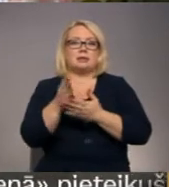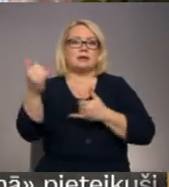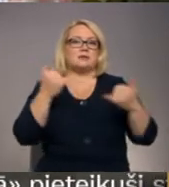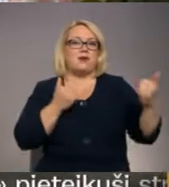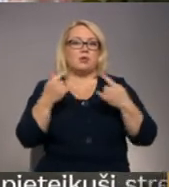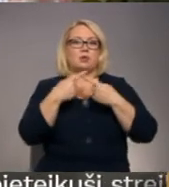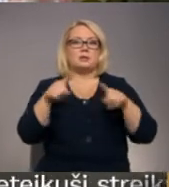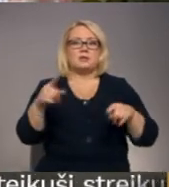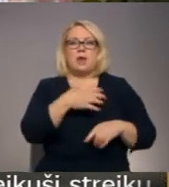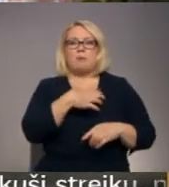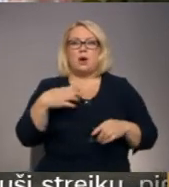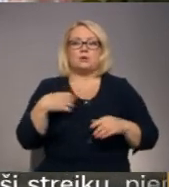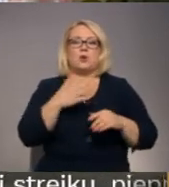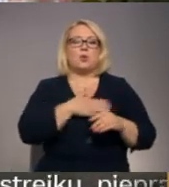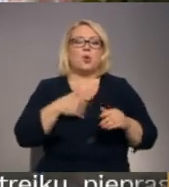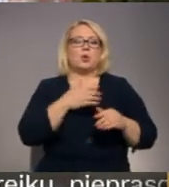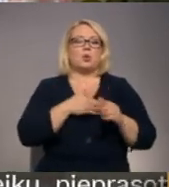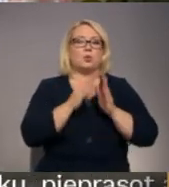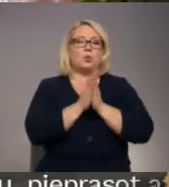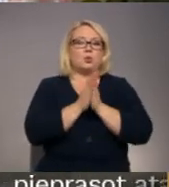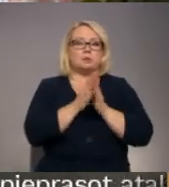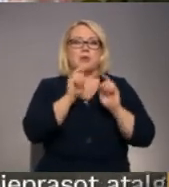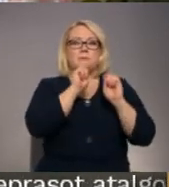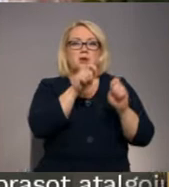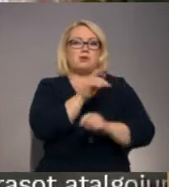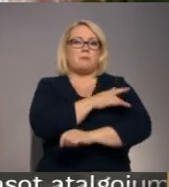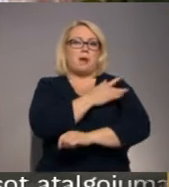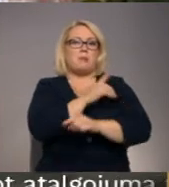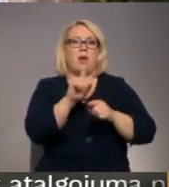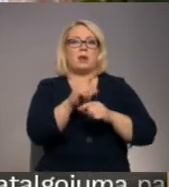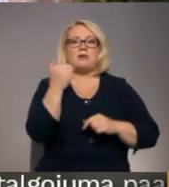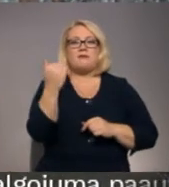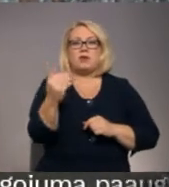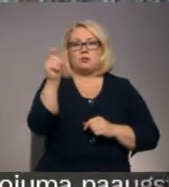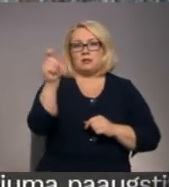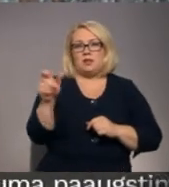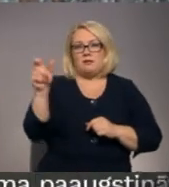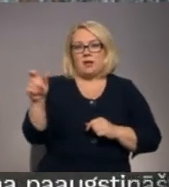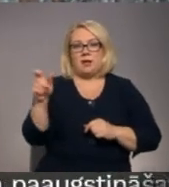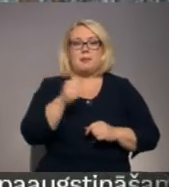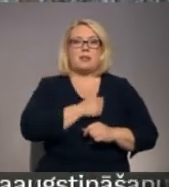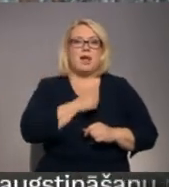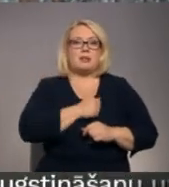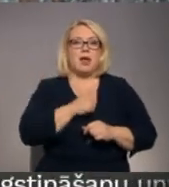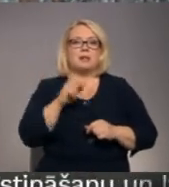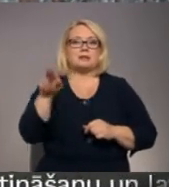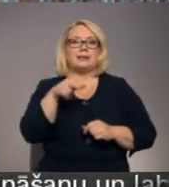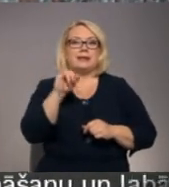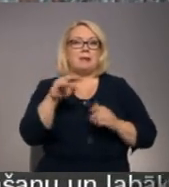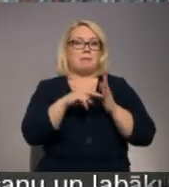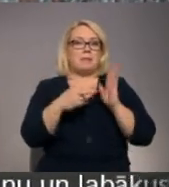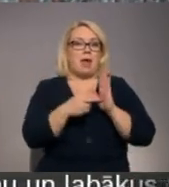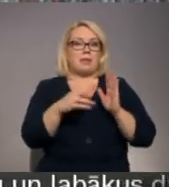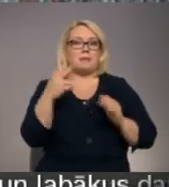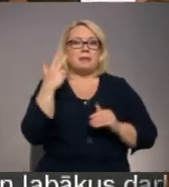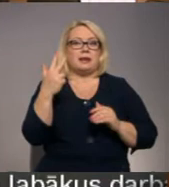pašvaldībām. Ļoti, ļoti lūdzu, lai mēs piešķiram šo pakalpojumu arī viņu cilvēkiem. Latgales D.I. plānā jau ir bijuši